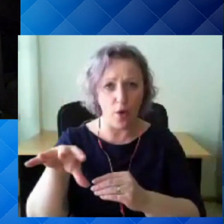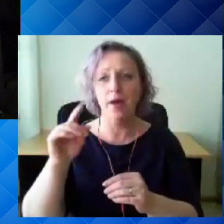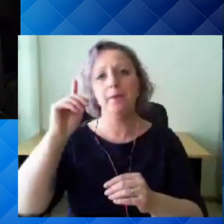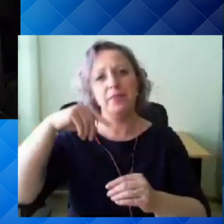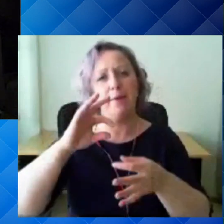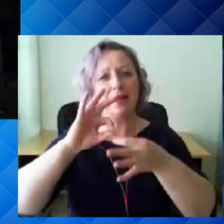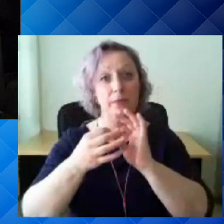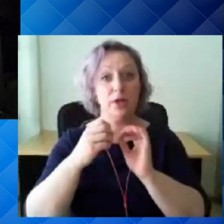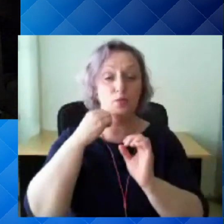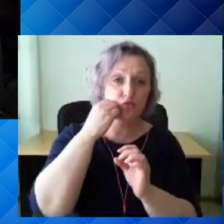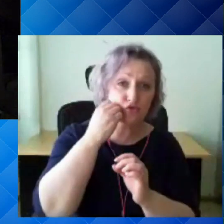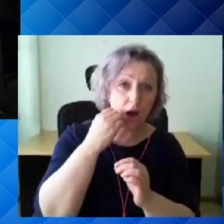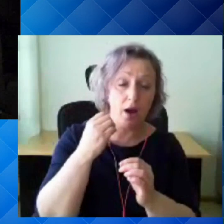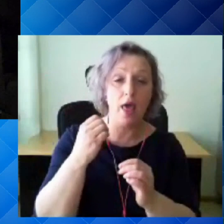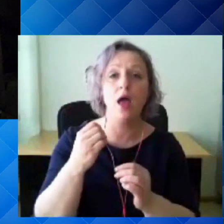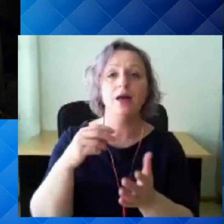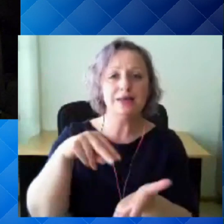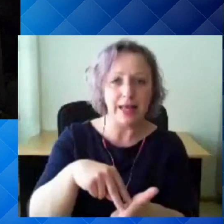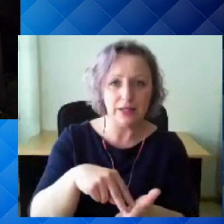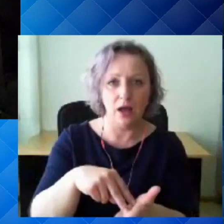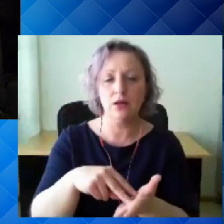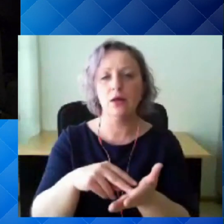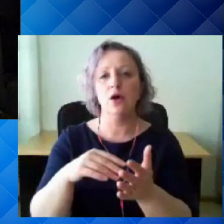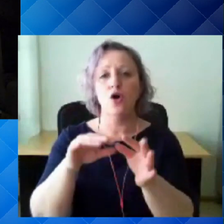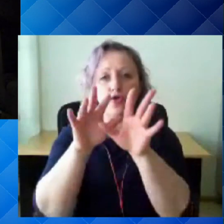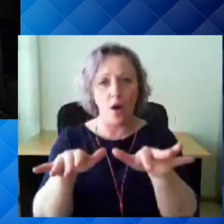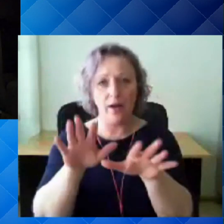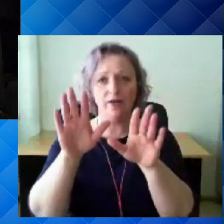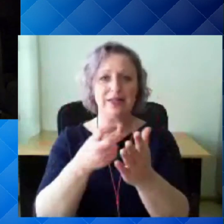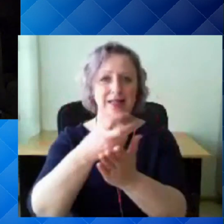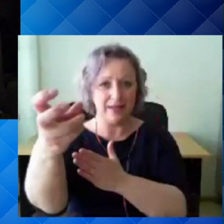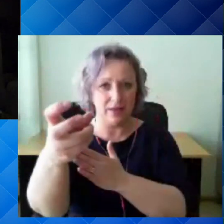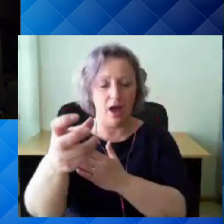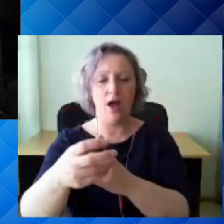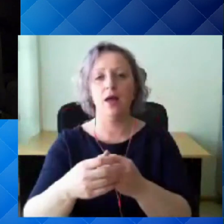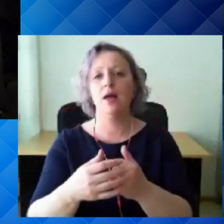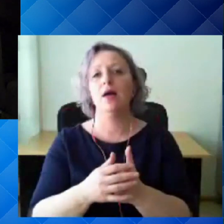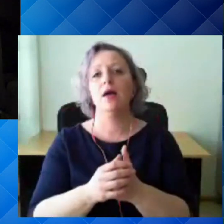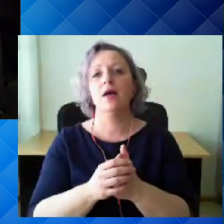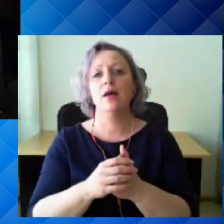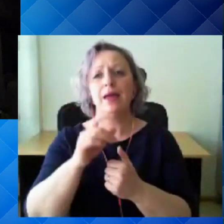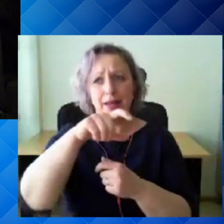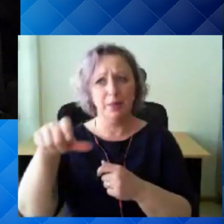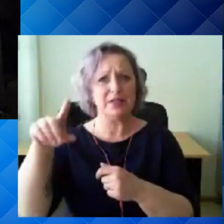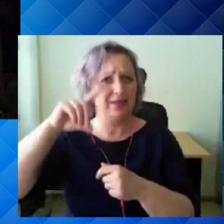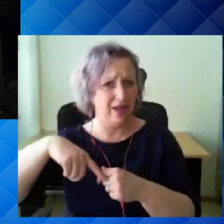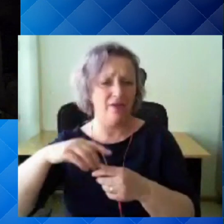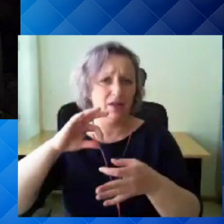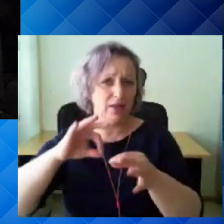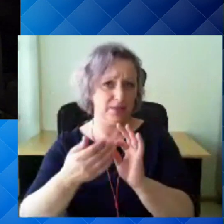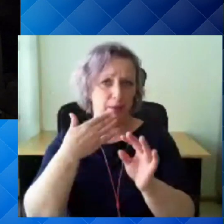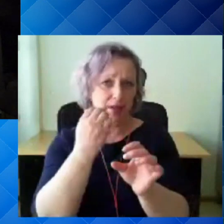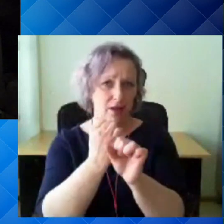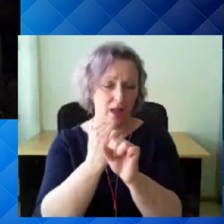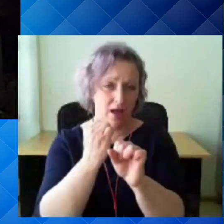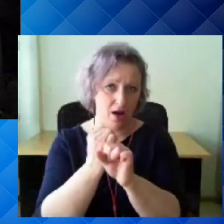täpselt, et kui on punane, siis sa seisad, kui on nagu roheline, siis sa võid sõita. Inimesed teavad täpselt, mida teha ühe